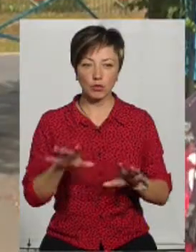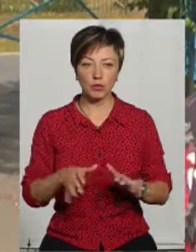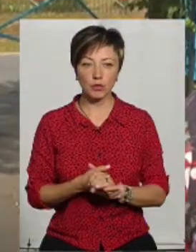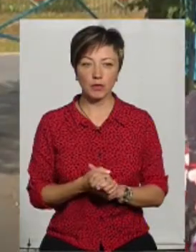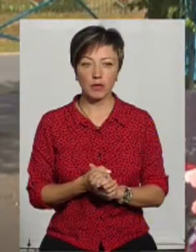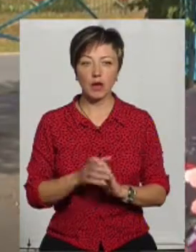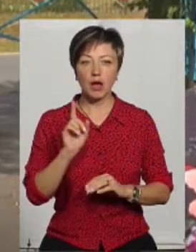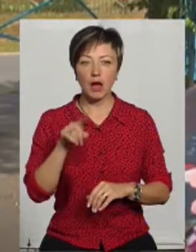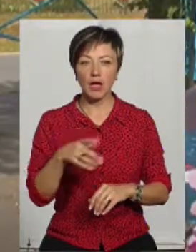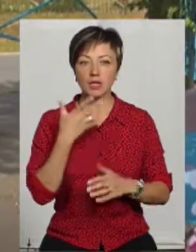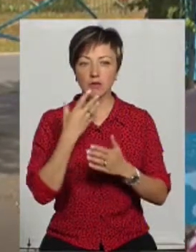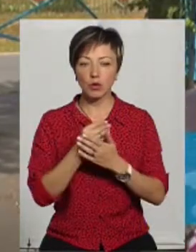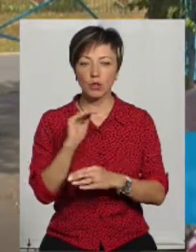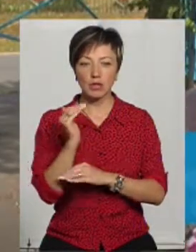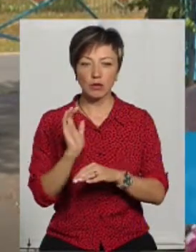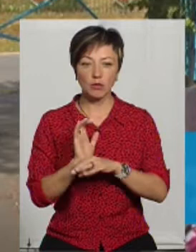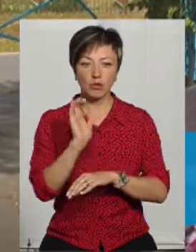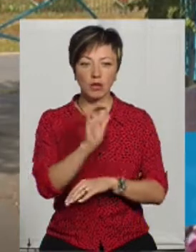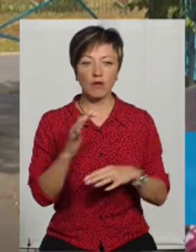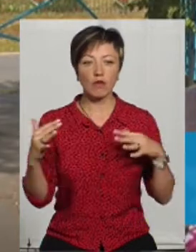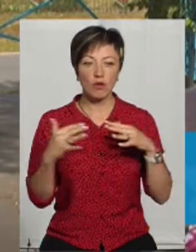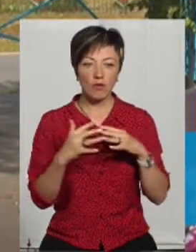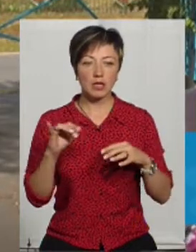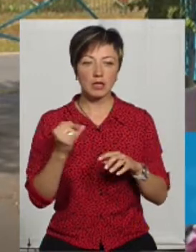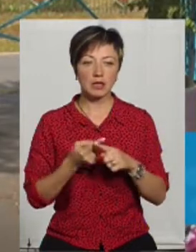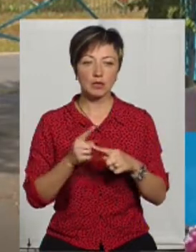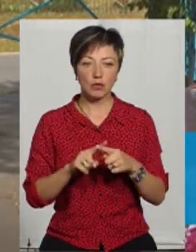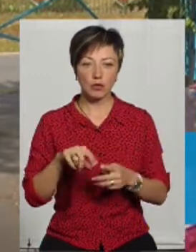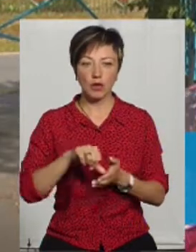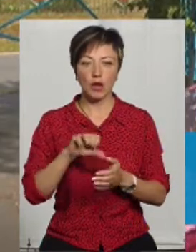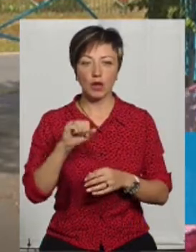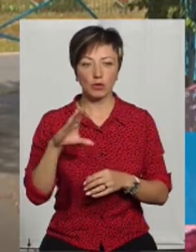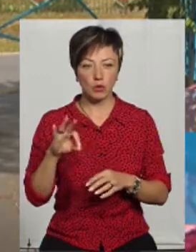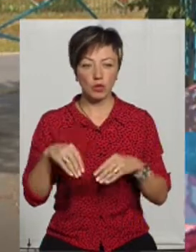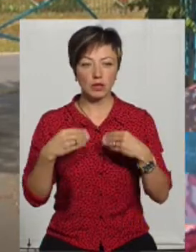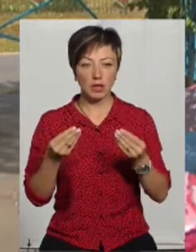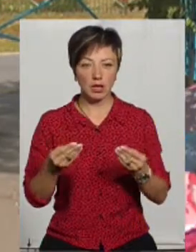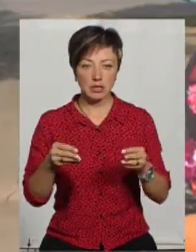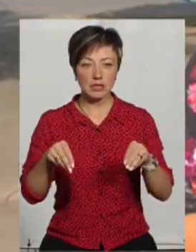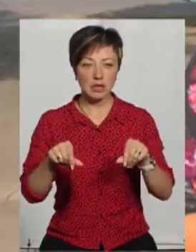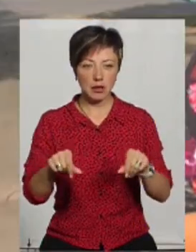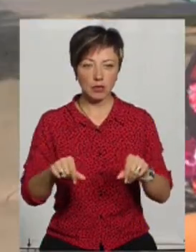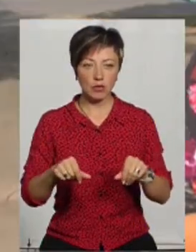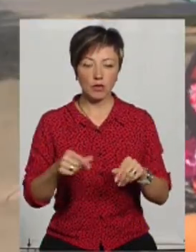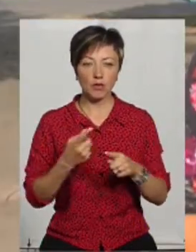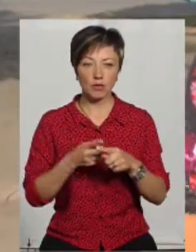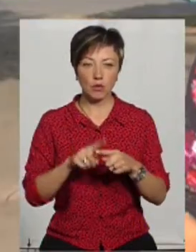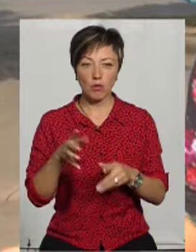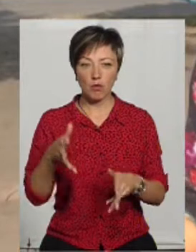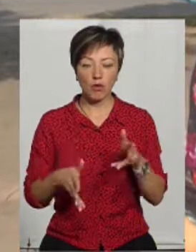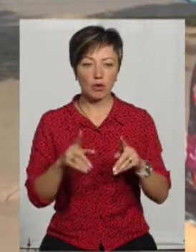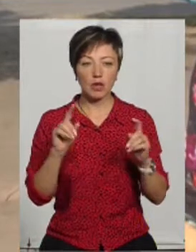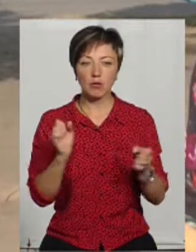Хай свою дитину він після туди воювати, і тоді цьому АТО в цю дасть, хай йому дадуть там землю. В цьому болоті, там